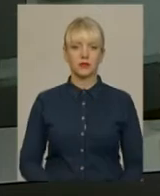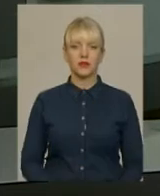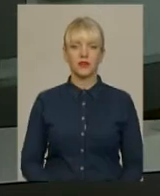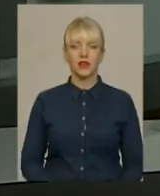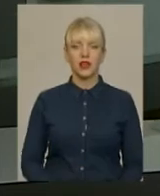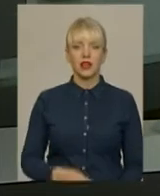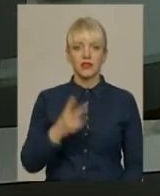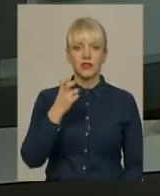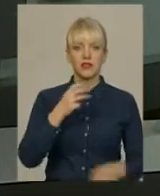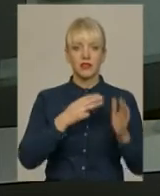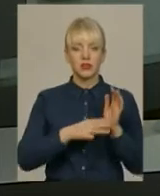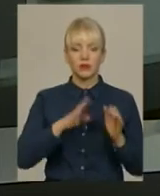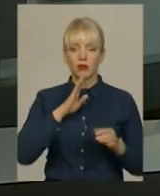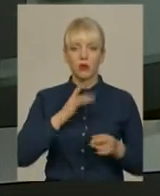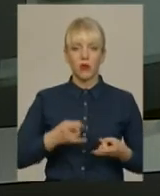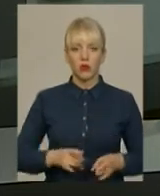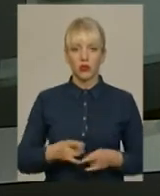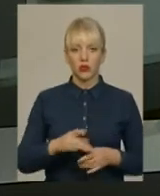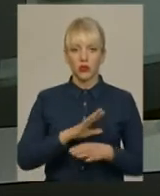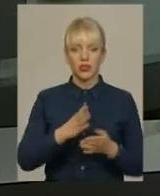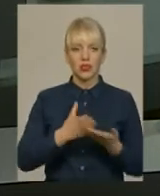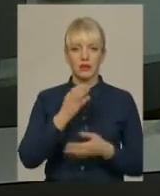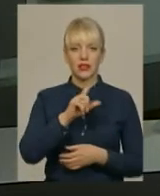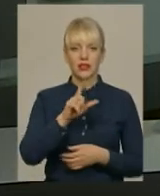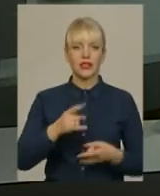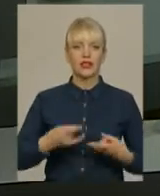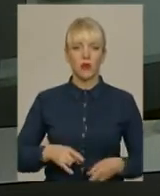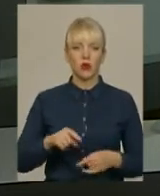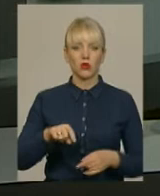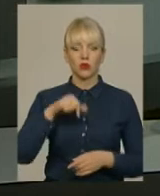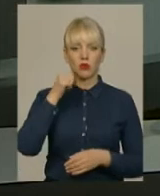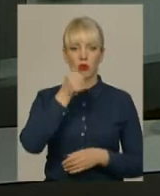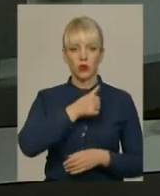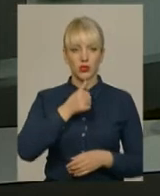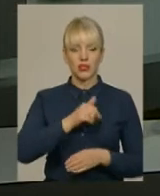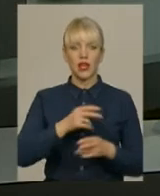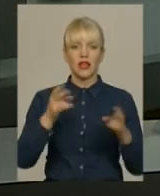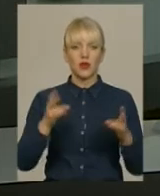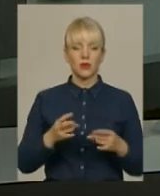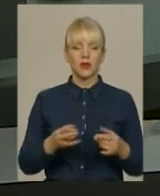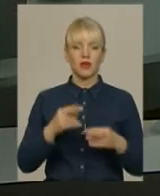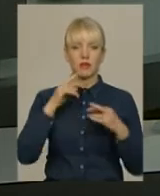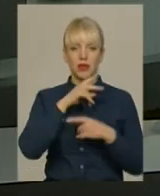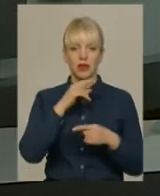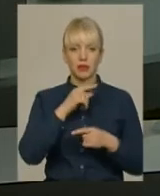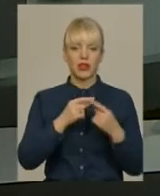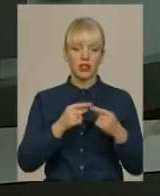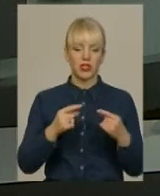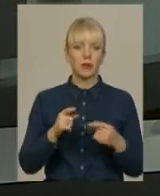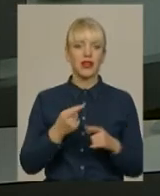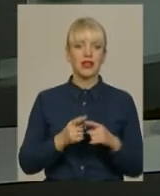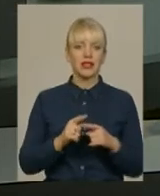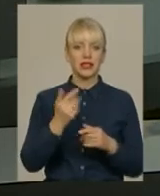280 породіль Хмельницького не заплатили за пологи цього року. Необхідними медикаментами-даречами їх